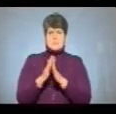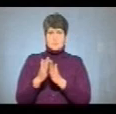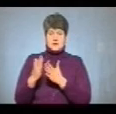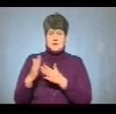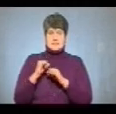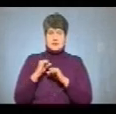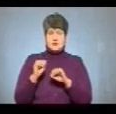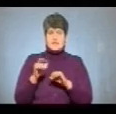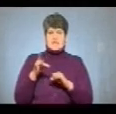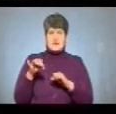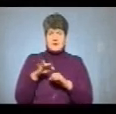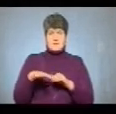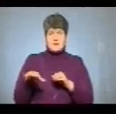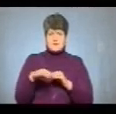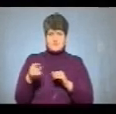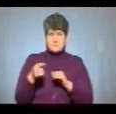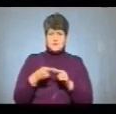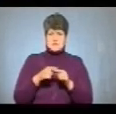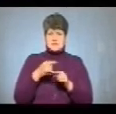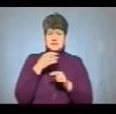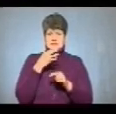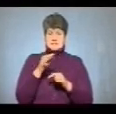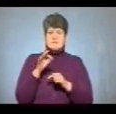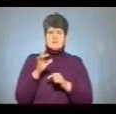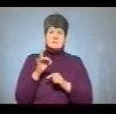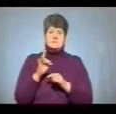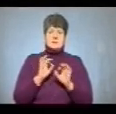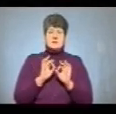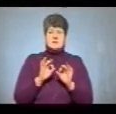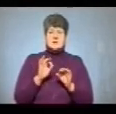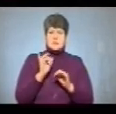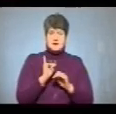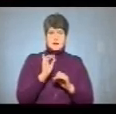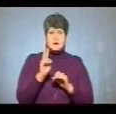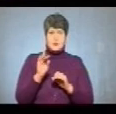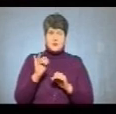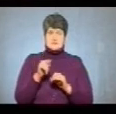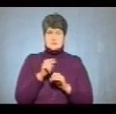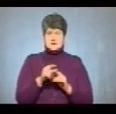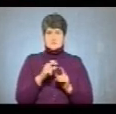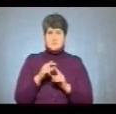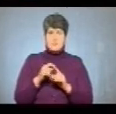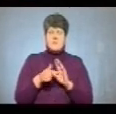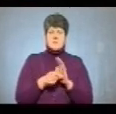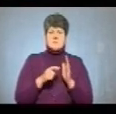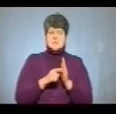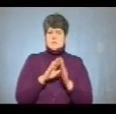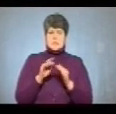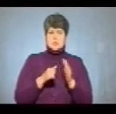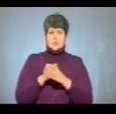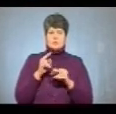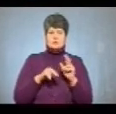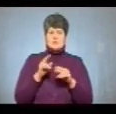Героїв Євромайдану у Тернополі. Про це нам повідомила речниця пожежно-рятувальної служби Ірина Крупа. За її словами, у приміщенні недобудованої